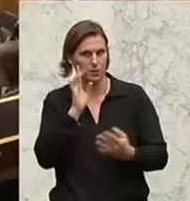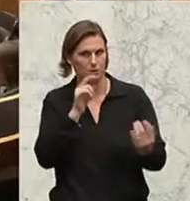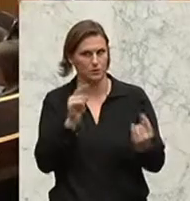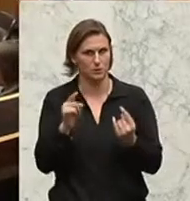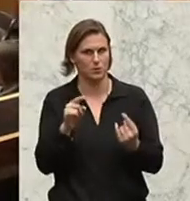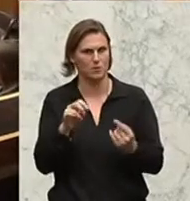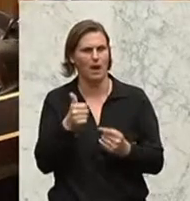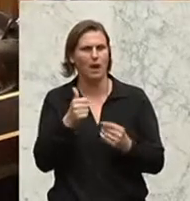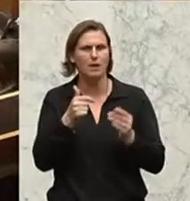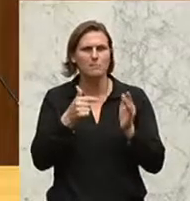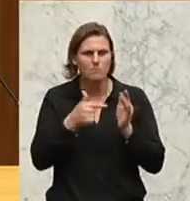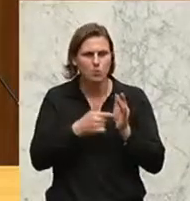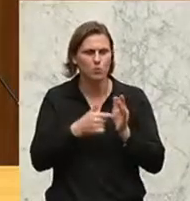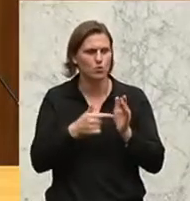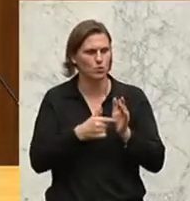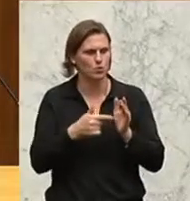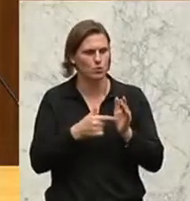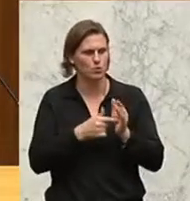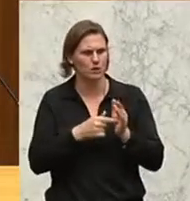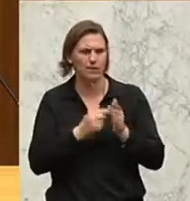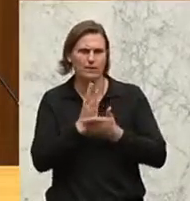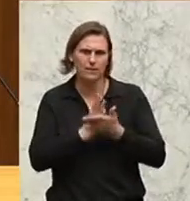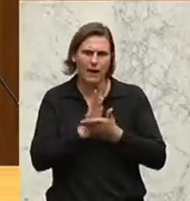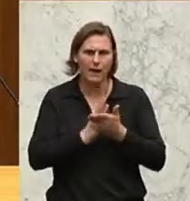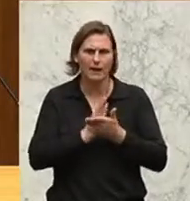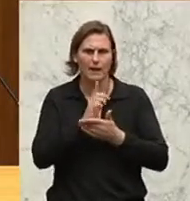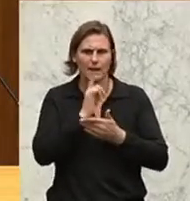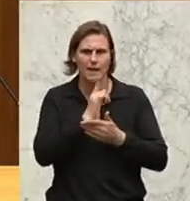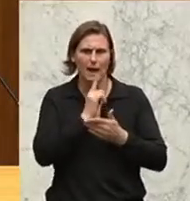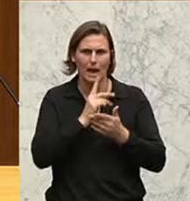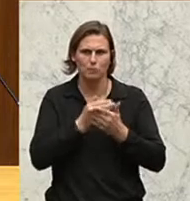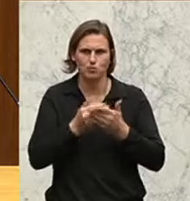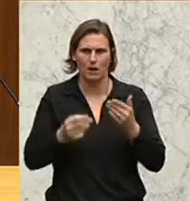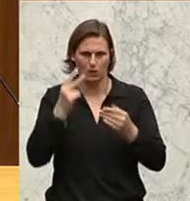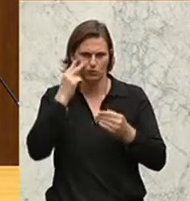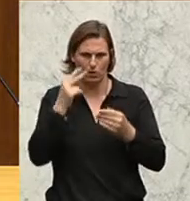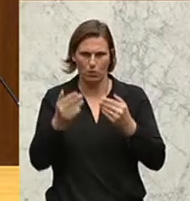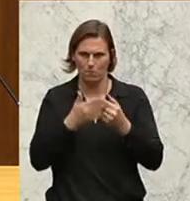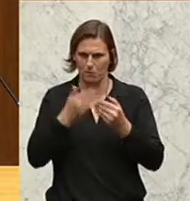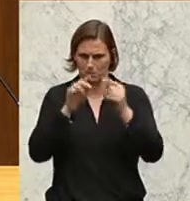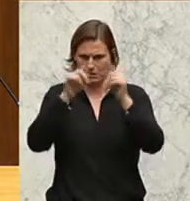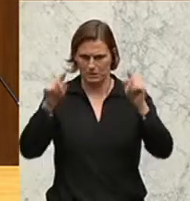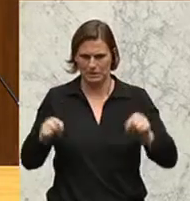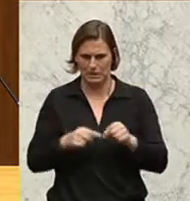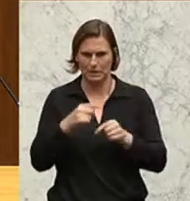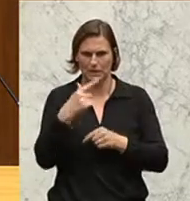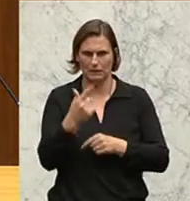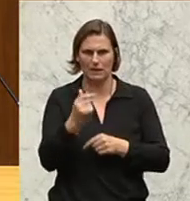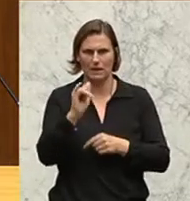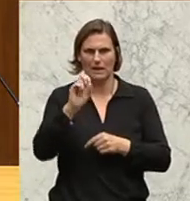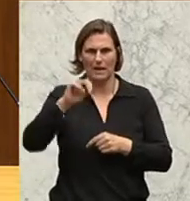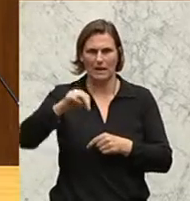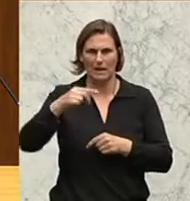Ein Punkt ist, das ist teilweise in einer Geheimsprache, wenn ich die Seite 2 mir ansehe, Zitate wie intrinsische